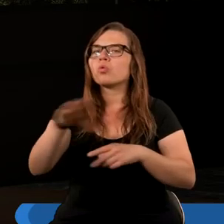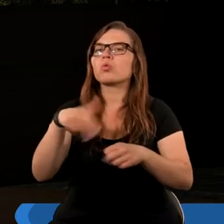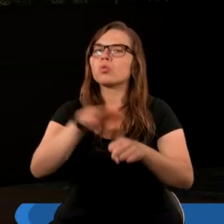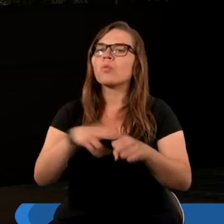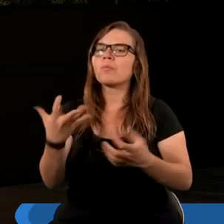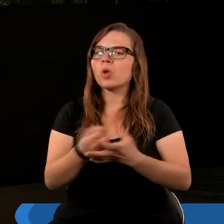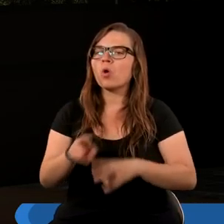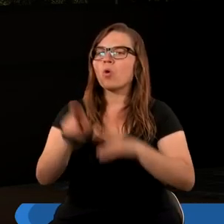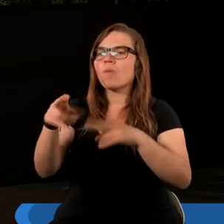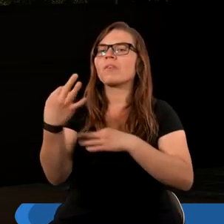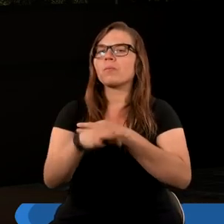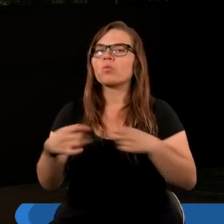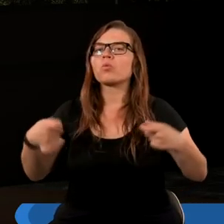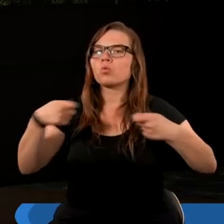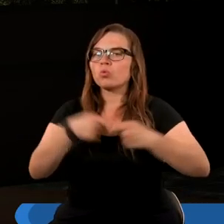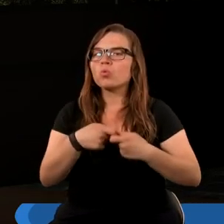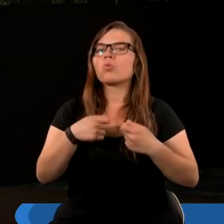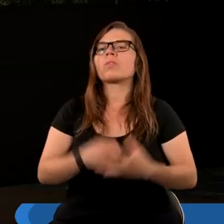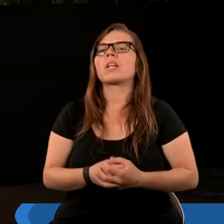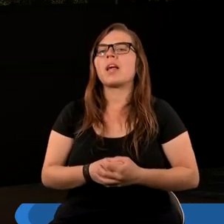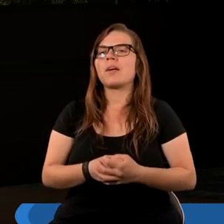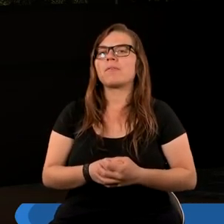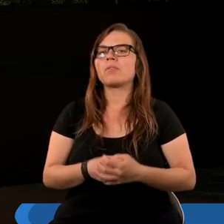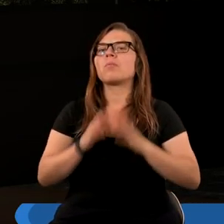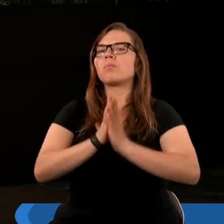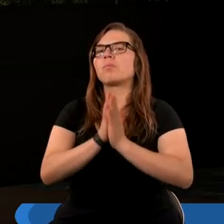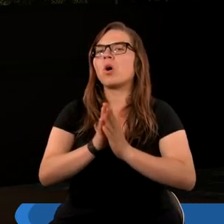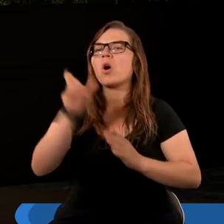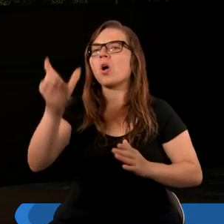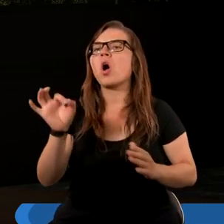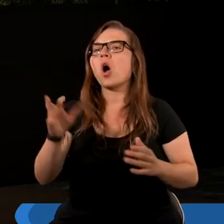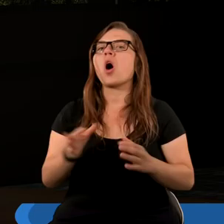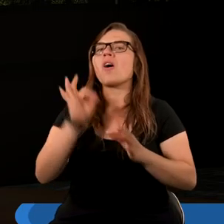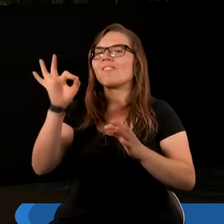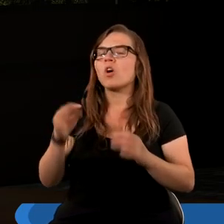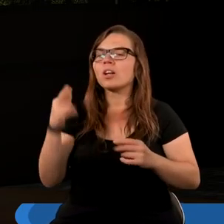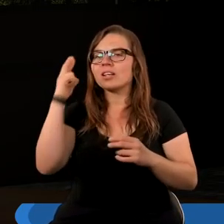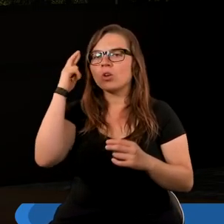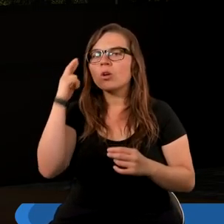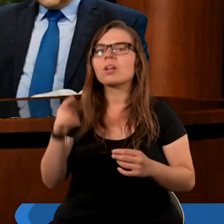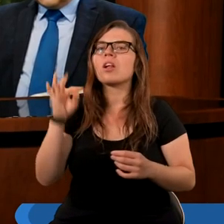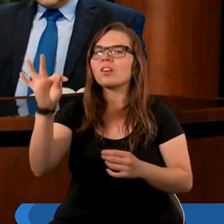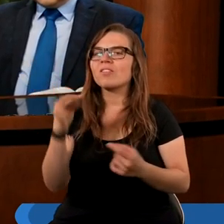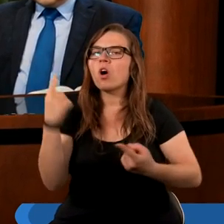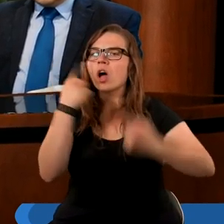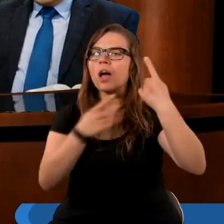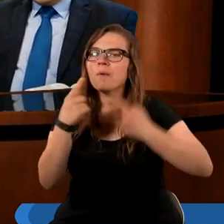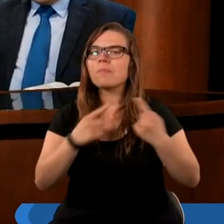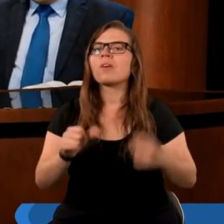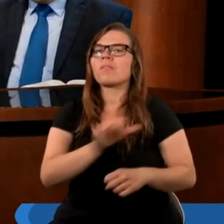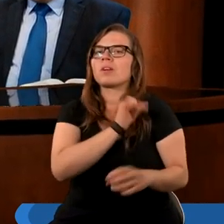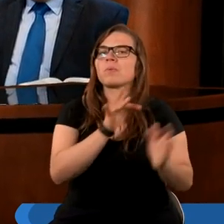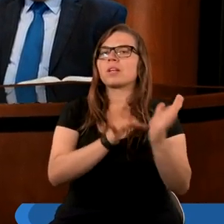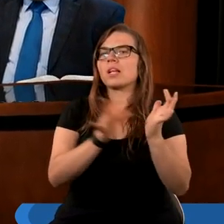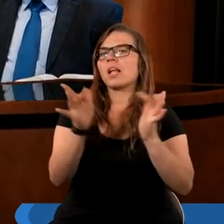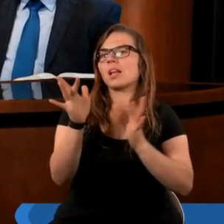z nami biorą udział w tym wspólnym studium. Prosimy Cię o Twoje zrozumienie i o Twoje myśli. W